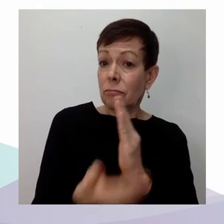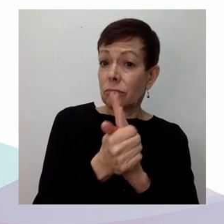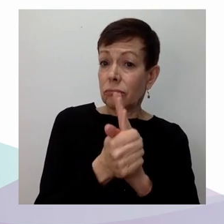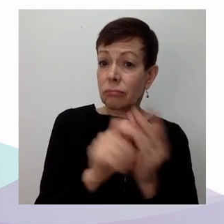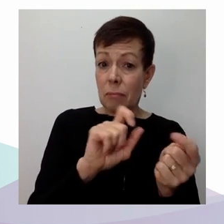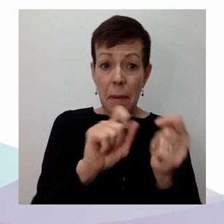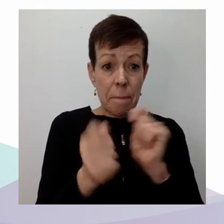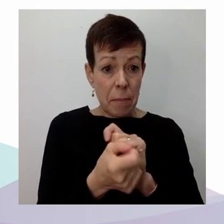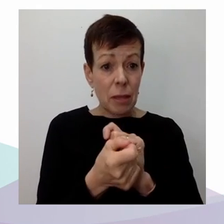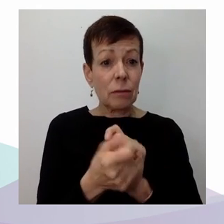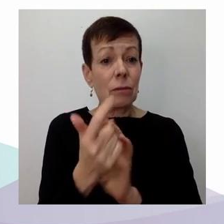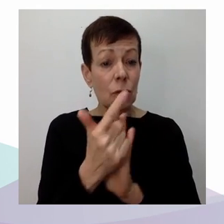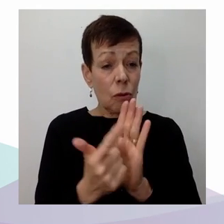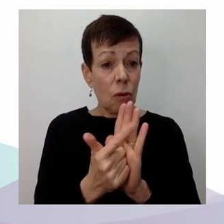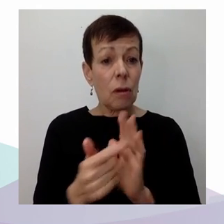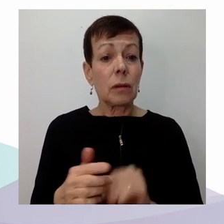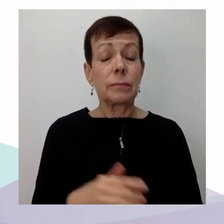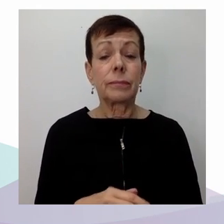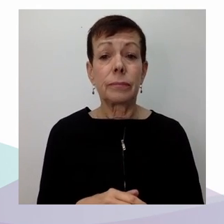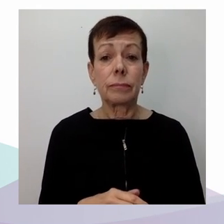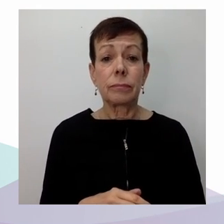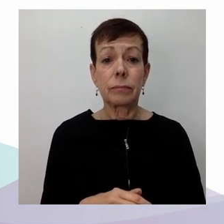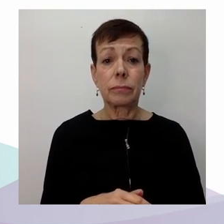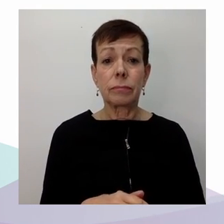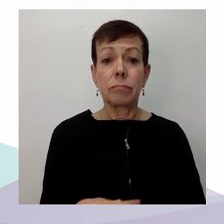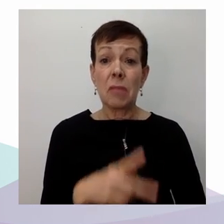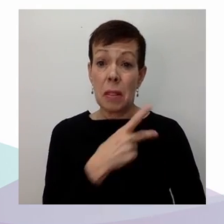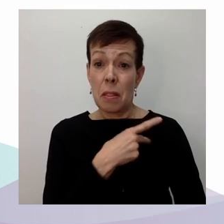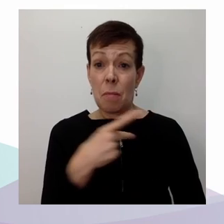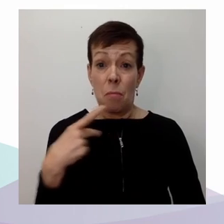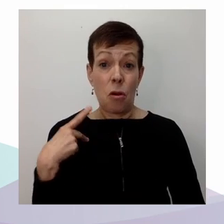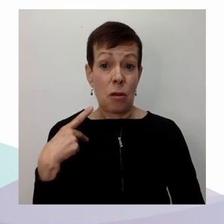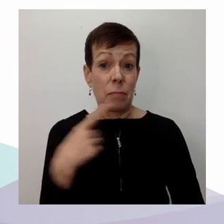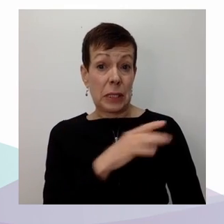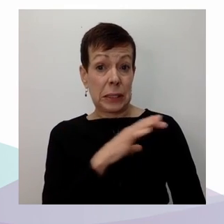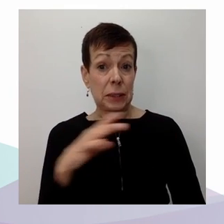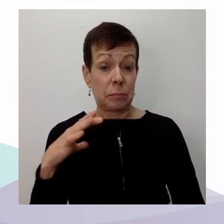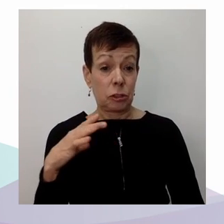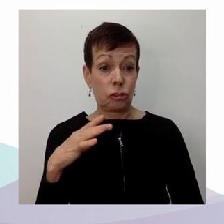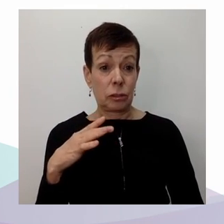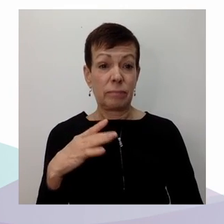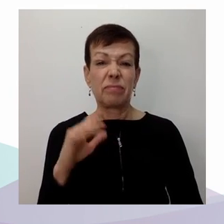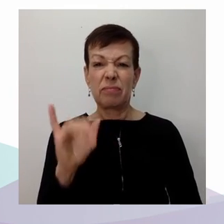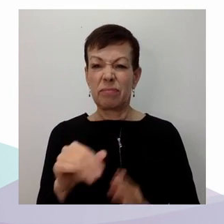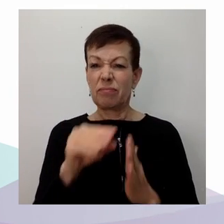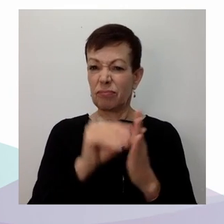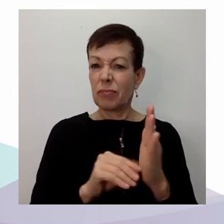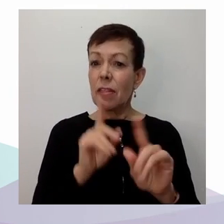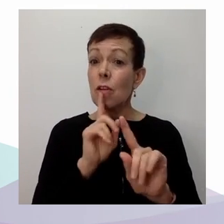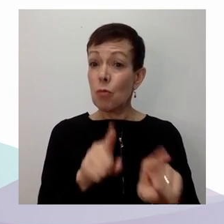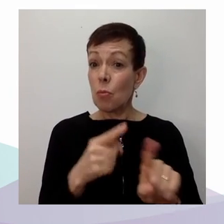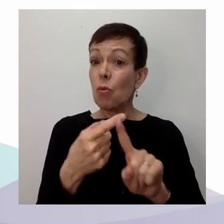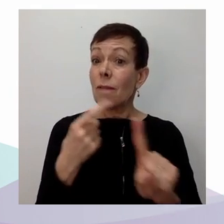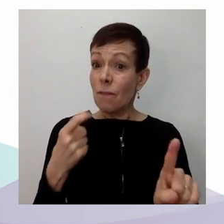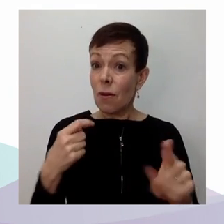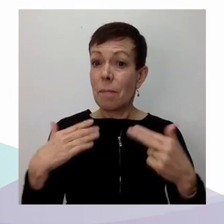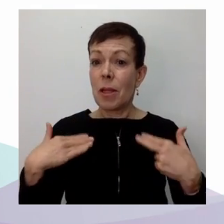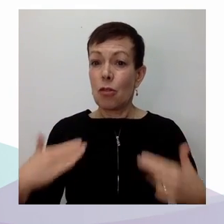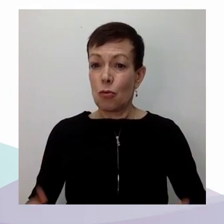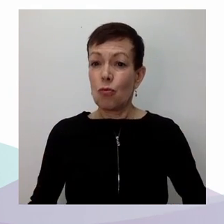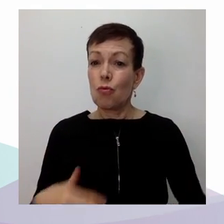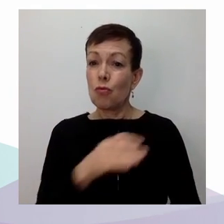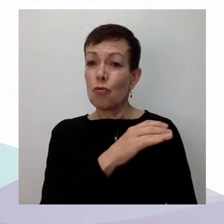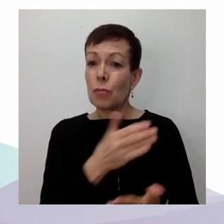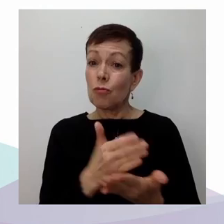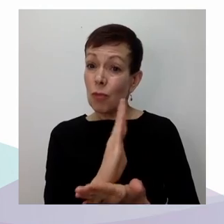rapport qui est soumis par la commission des droits de la personne et les prétentions de la commission des droits de la personne qui est finalement la gardienne